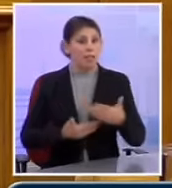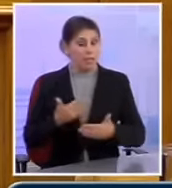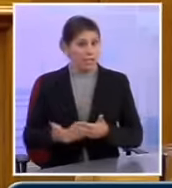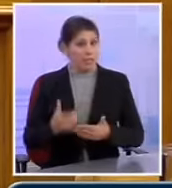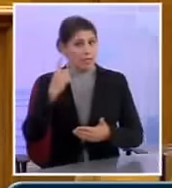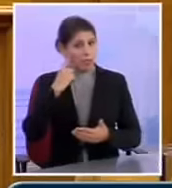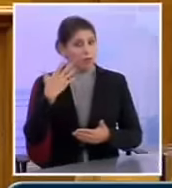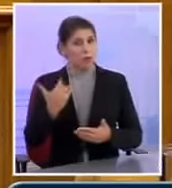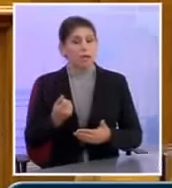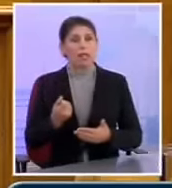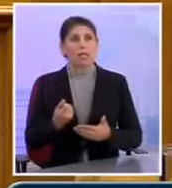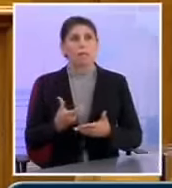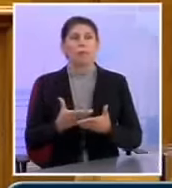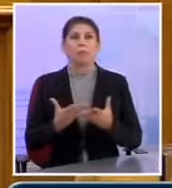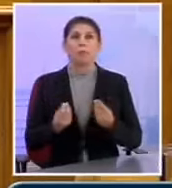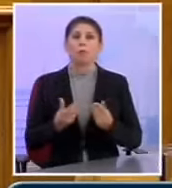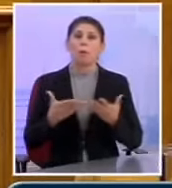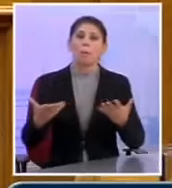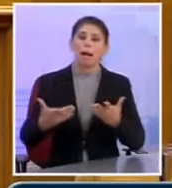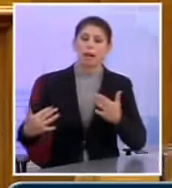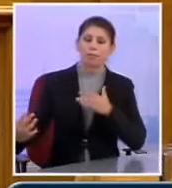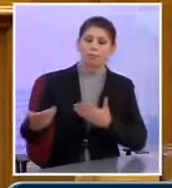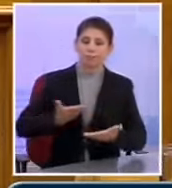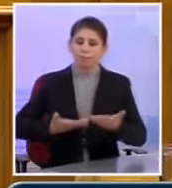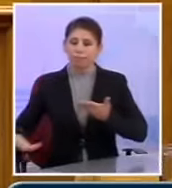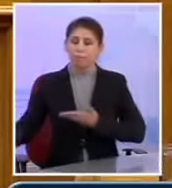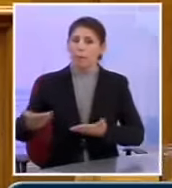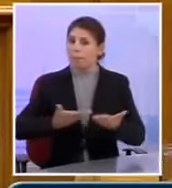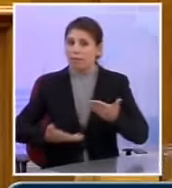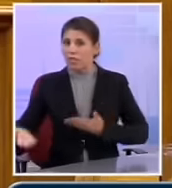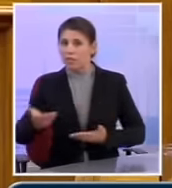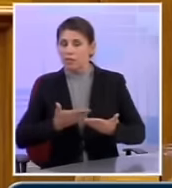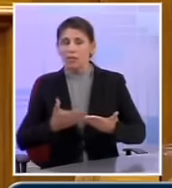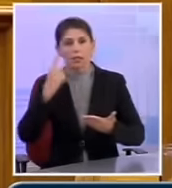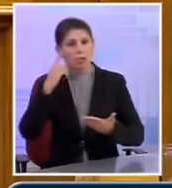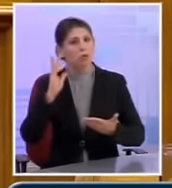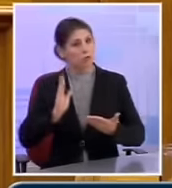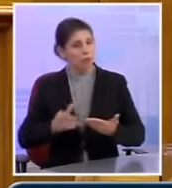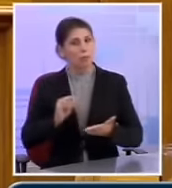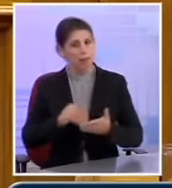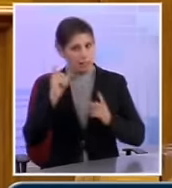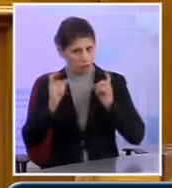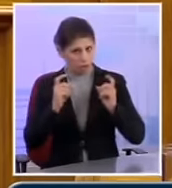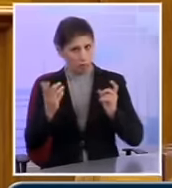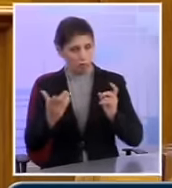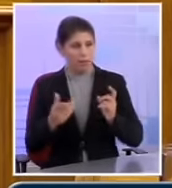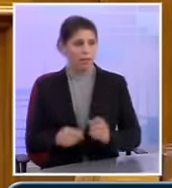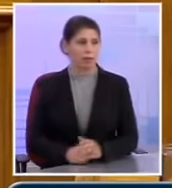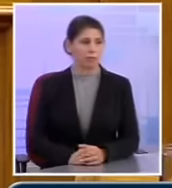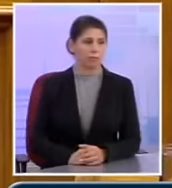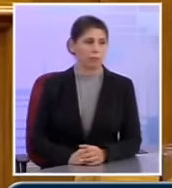που νομίζω έχει μεγαλύτερη αλληλοεπίδραση και νομίζω ότι μπορούμε να το ξανασκεφτούμε. Και για να